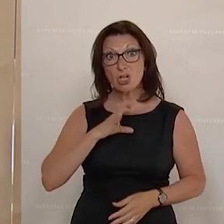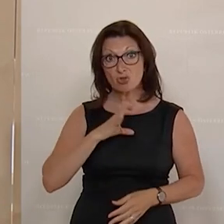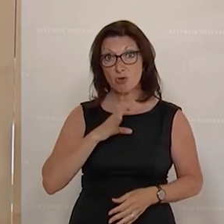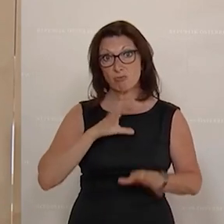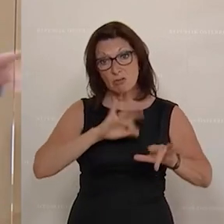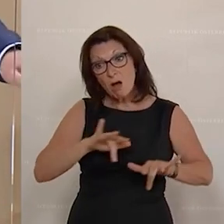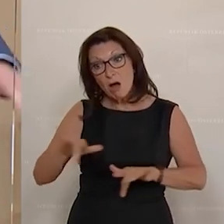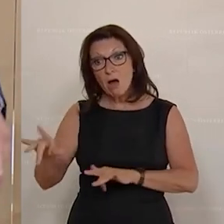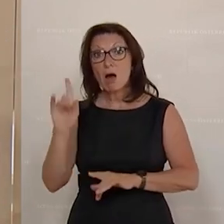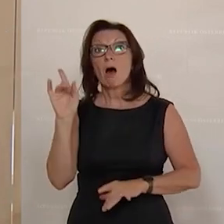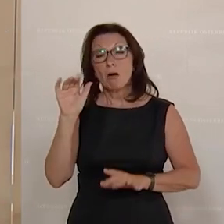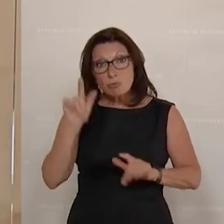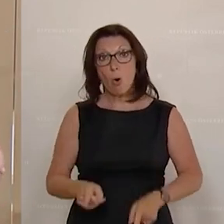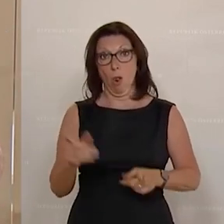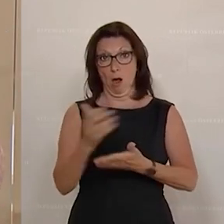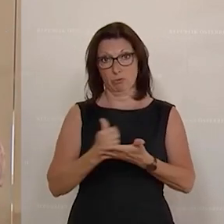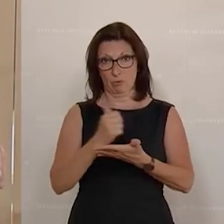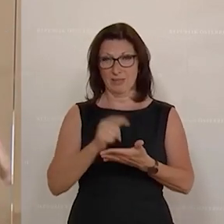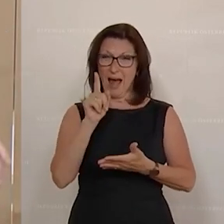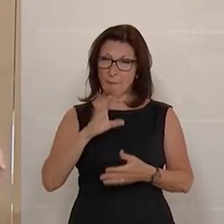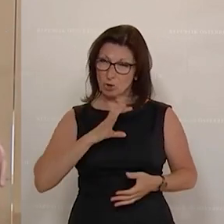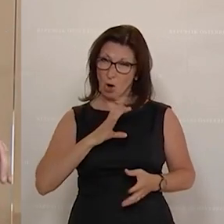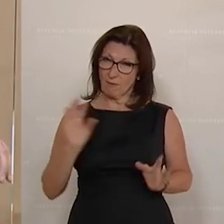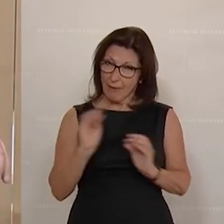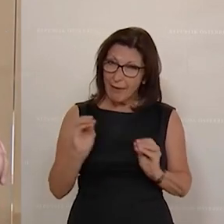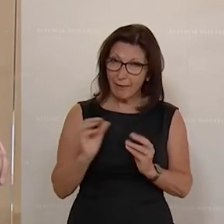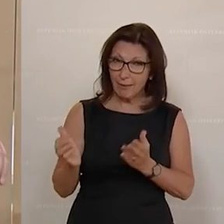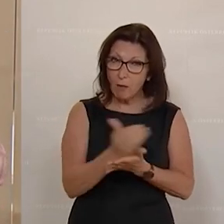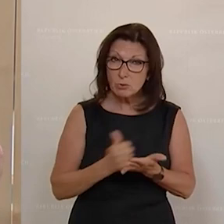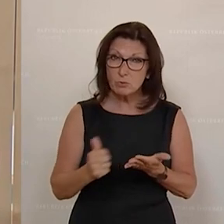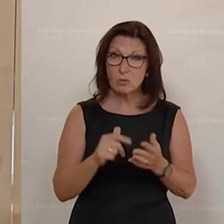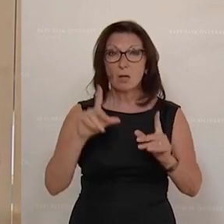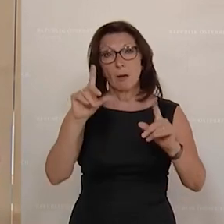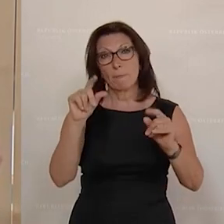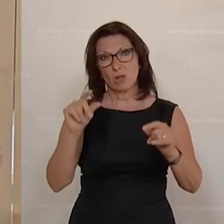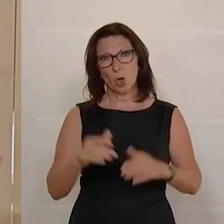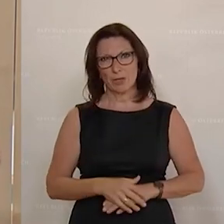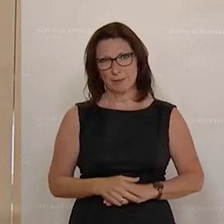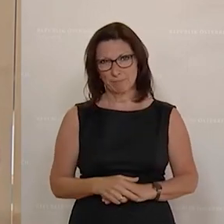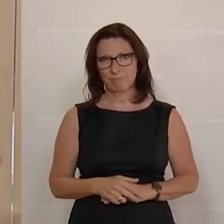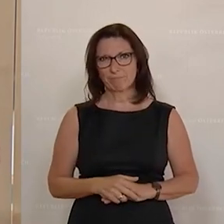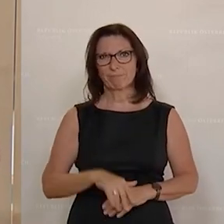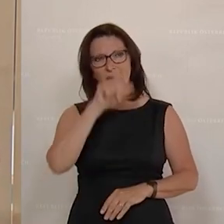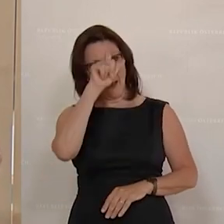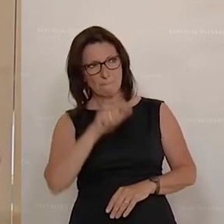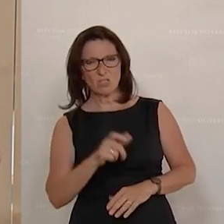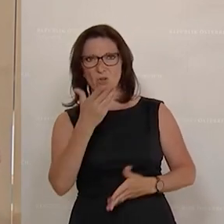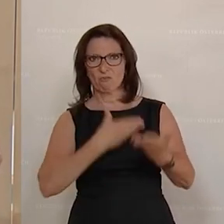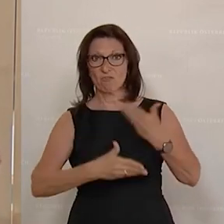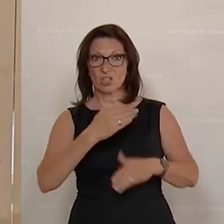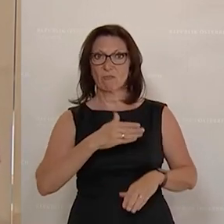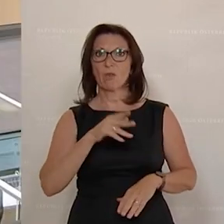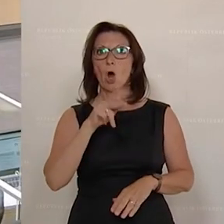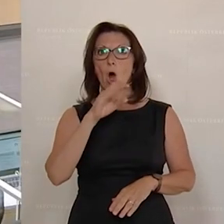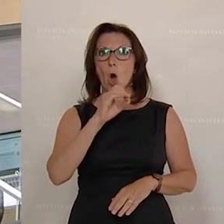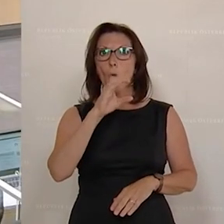werden sollten. Aber damit diese Chancen genützt werden, muss sich der Ökonom Martin Kocher gegen den ÖVP